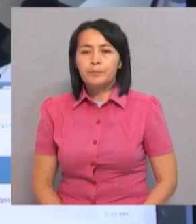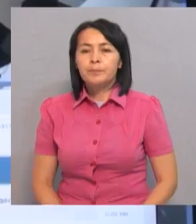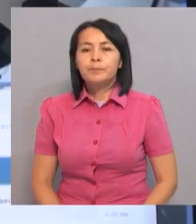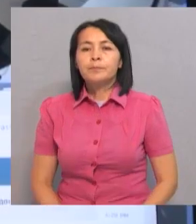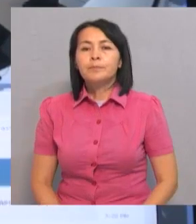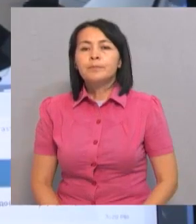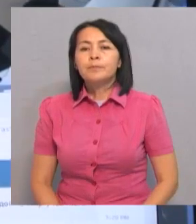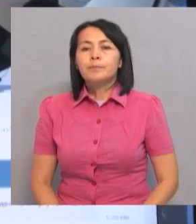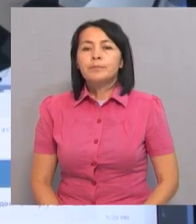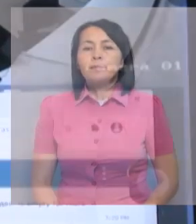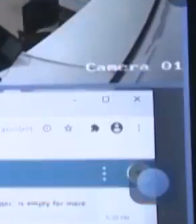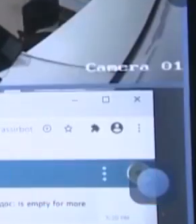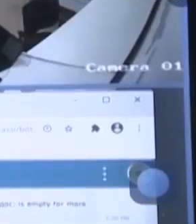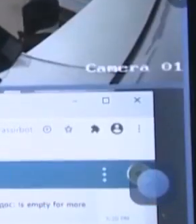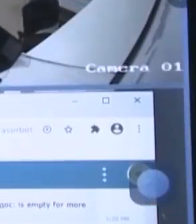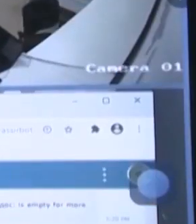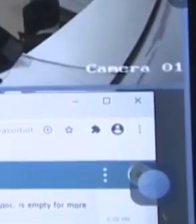Аружан Жаринбаев, Алмазда Набекулы, Новости. следует...